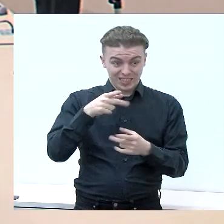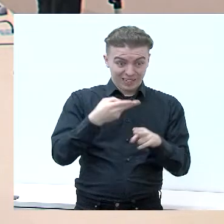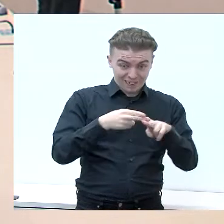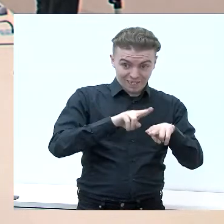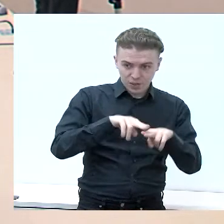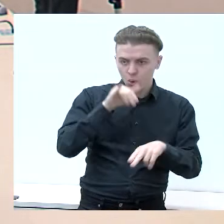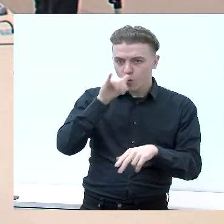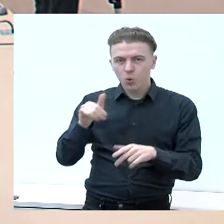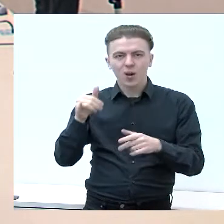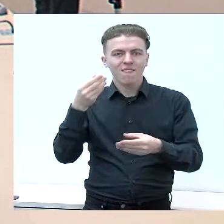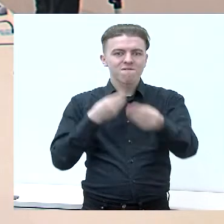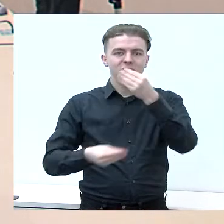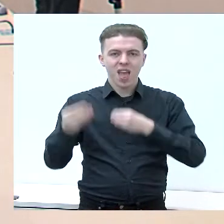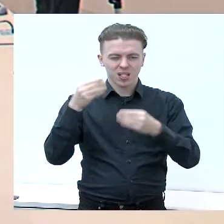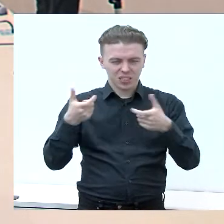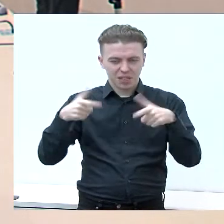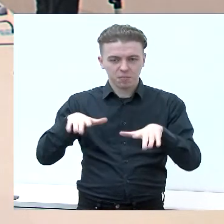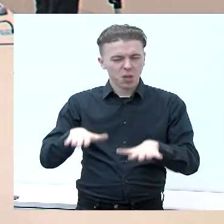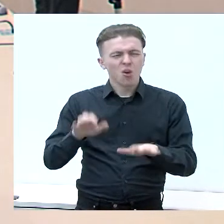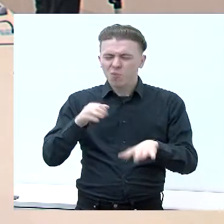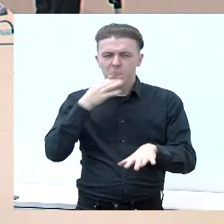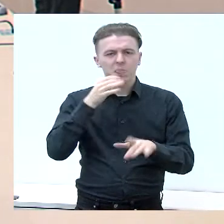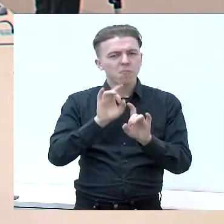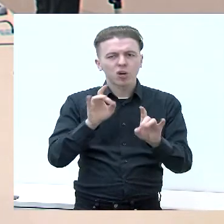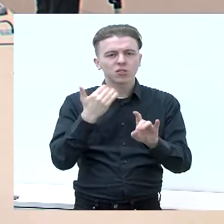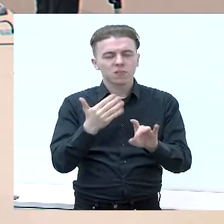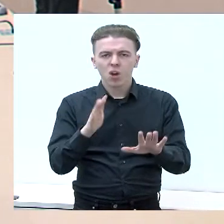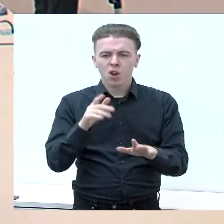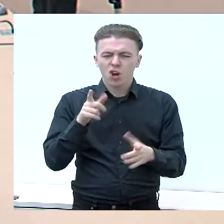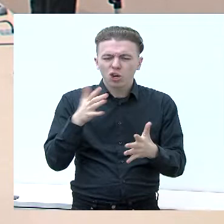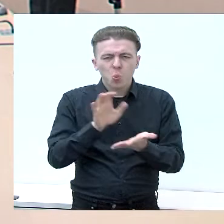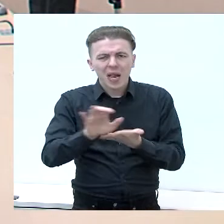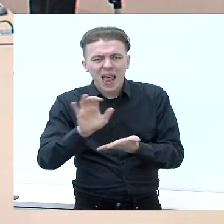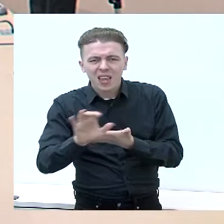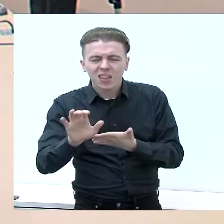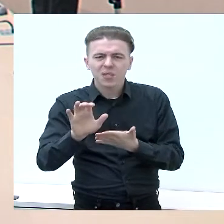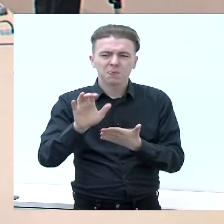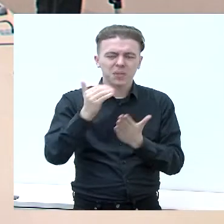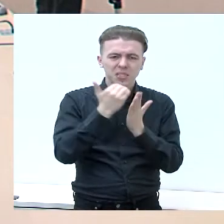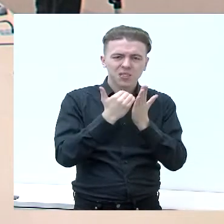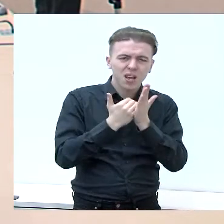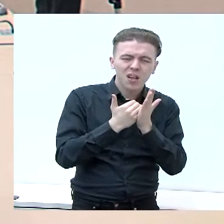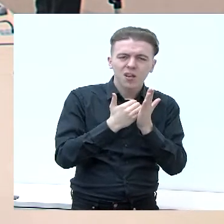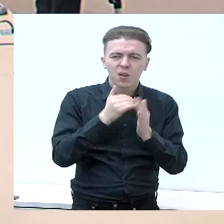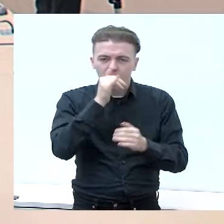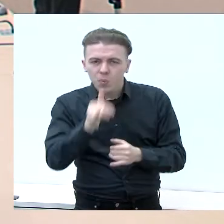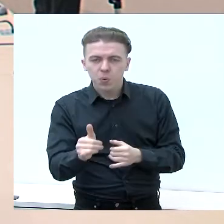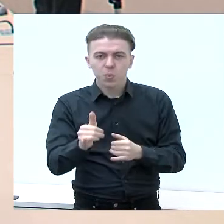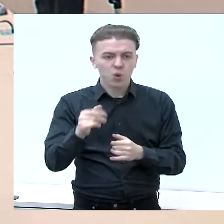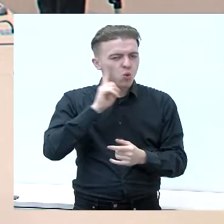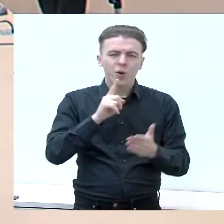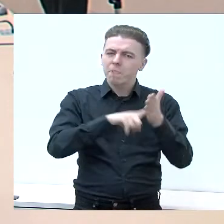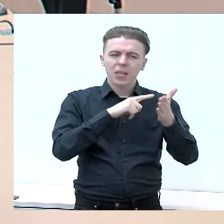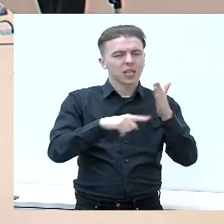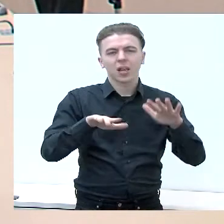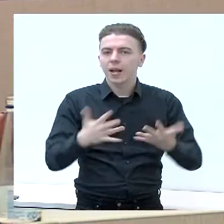kalvarijose valdybėje. Gal konkrečiai vardintumėt, kurie leidimai ar kažkas tai neleidžia, kuriuos norėtumėt pirmus panaikinti?